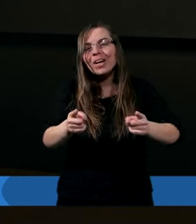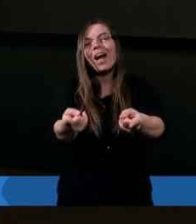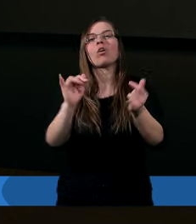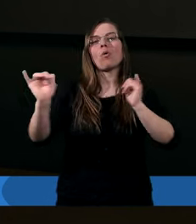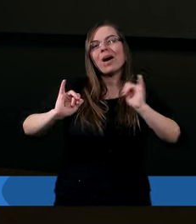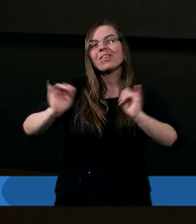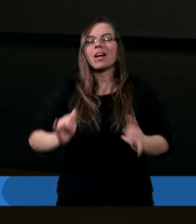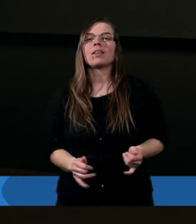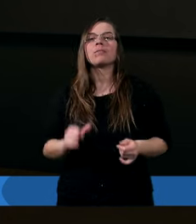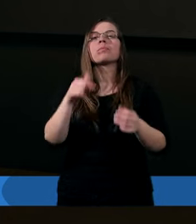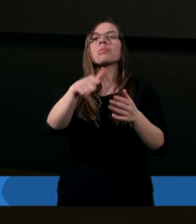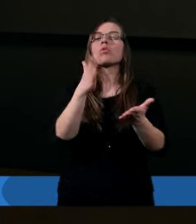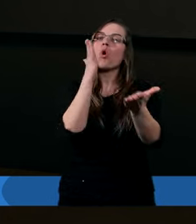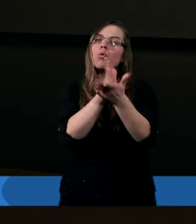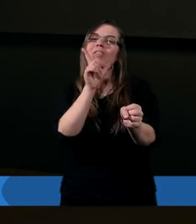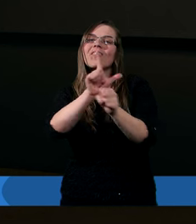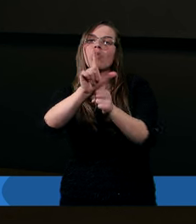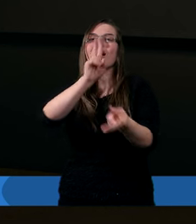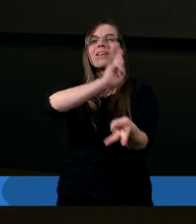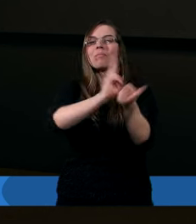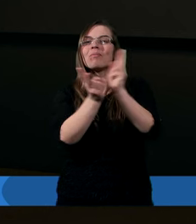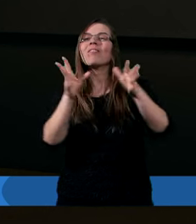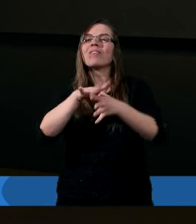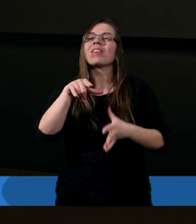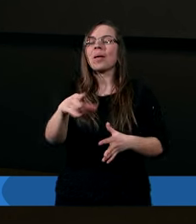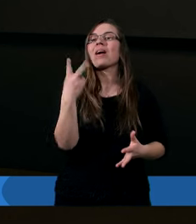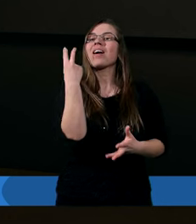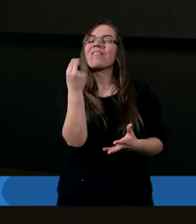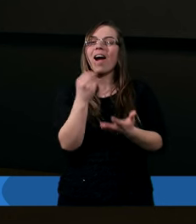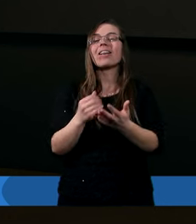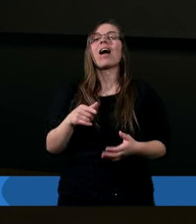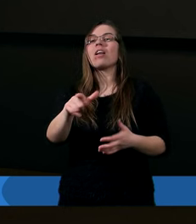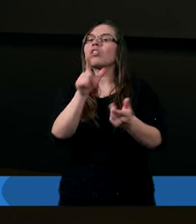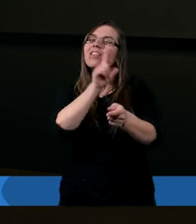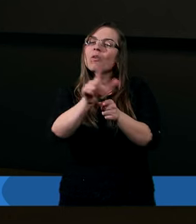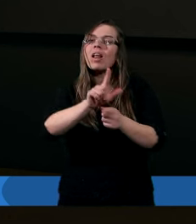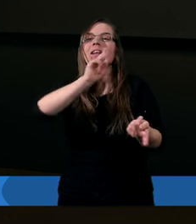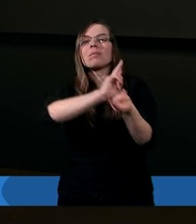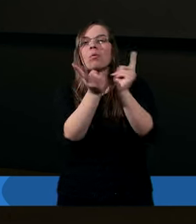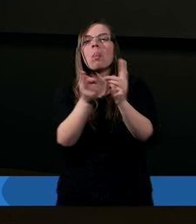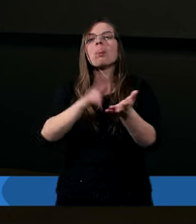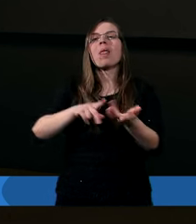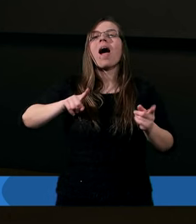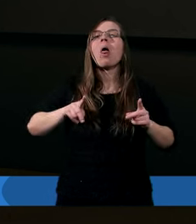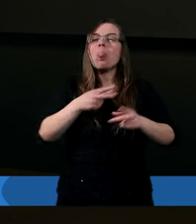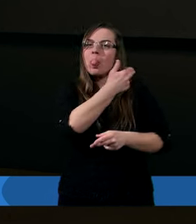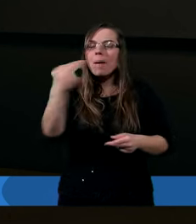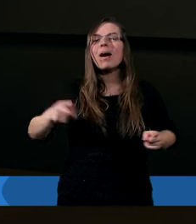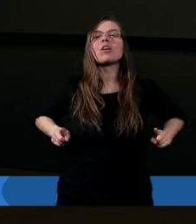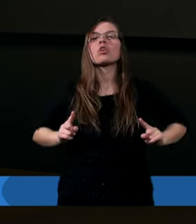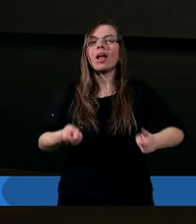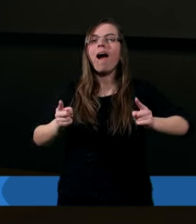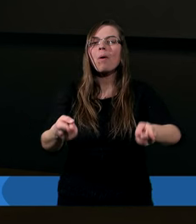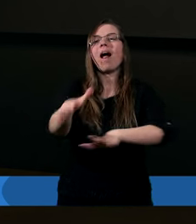To już dwunaste spotkanie w tym kwartale, dwunaste spotkanie na temat działalności Ducha